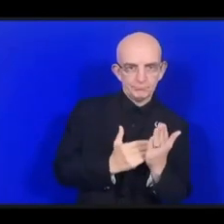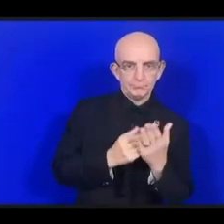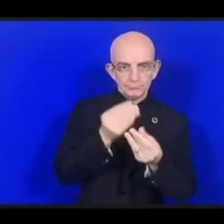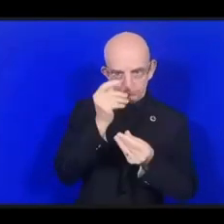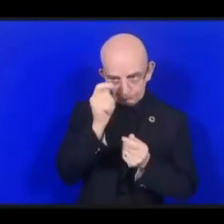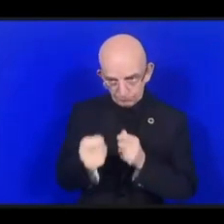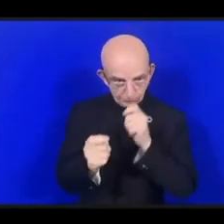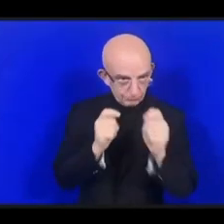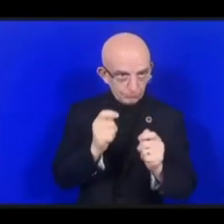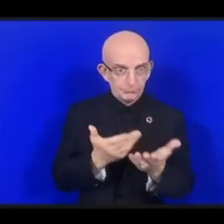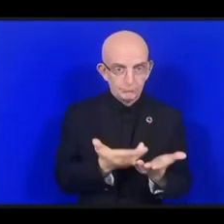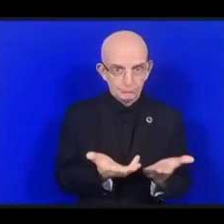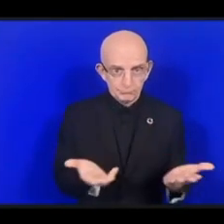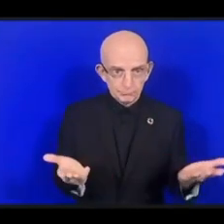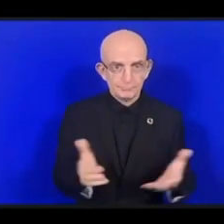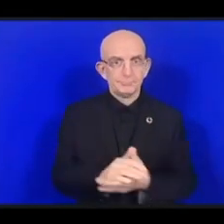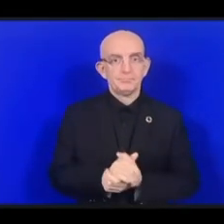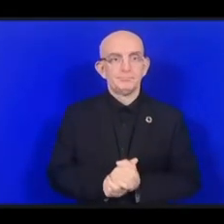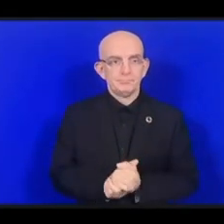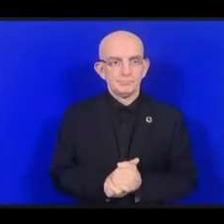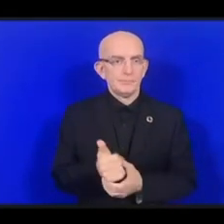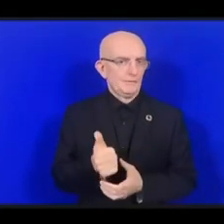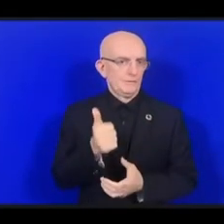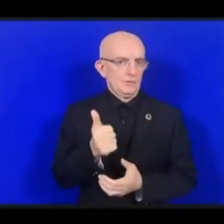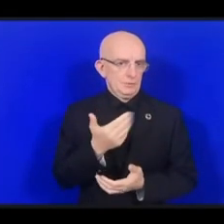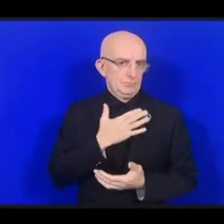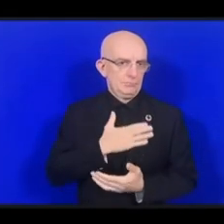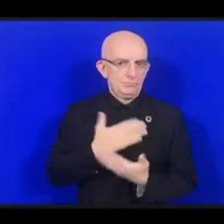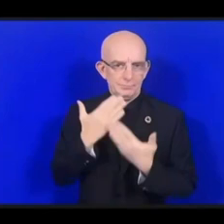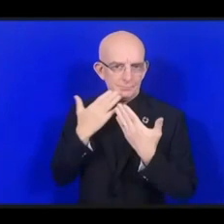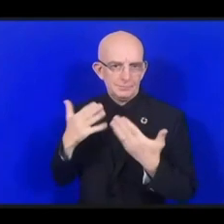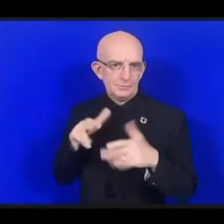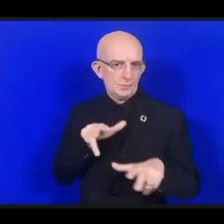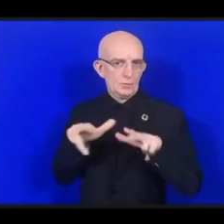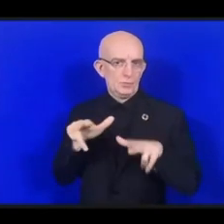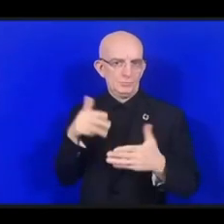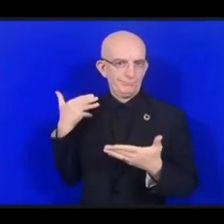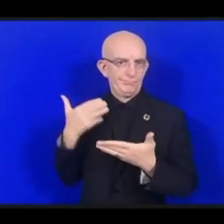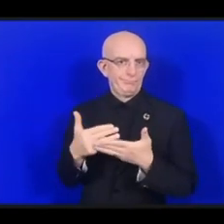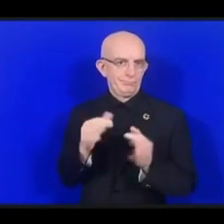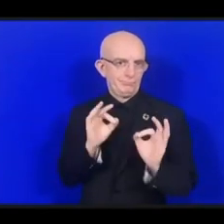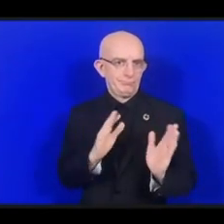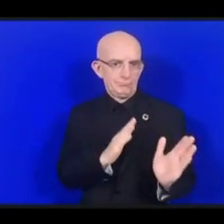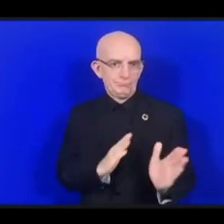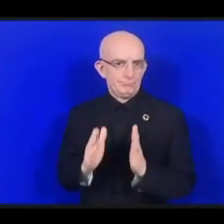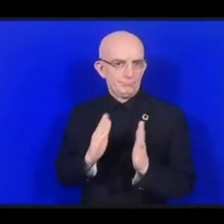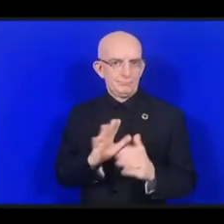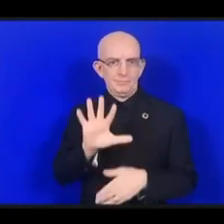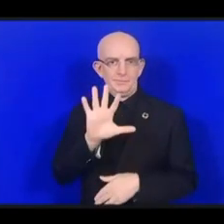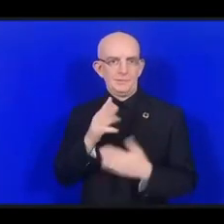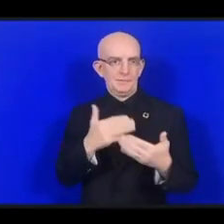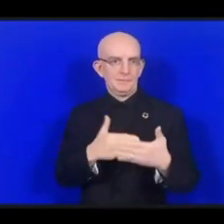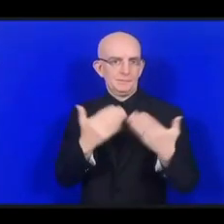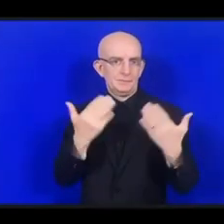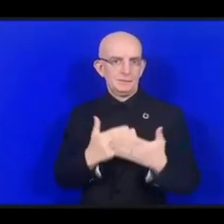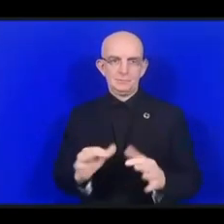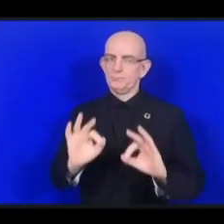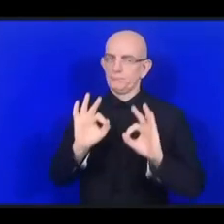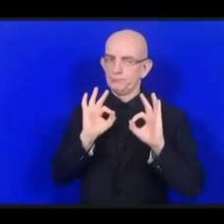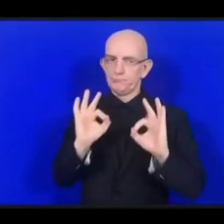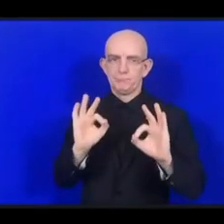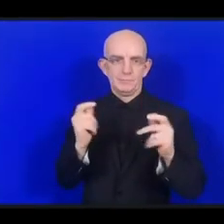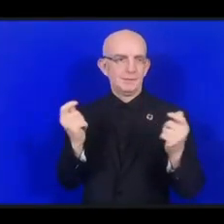за гостеприимство, оказанное нам в течение последних пяти дней. Эту конференцию можно назвать